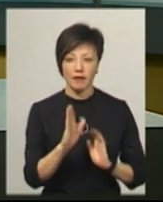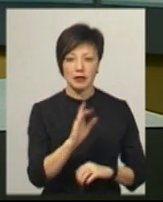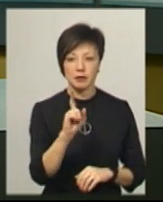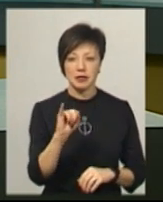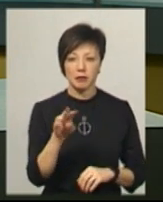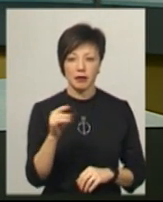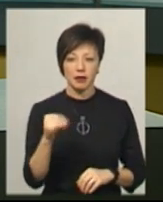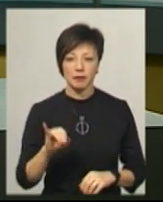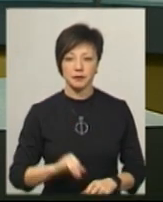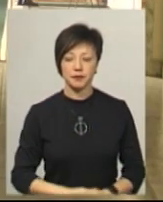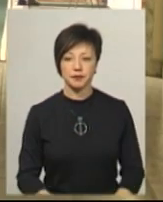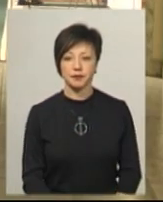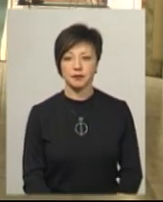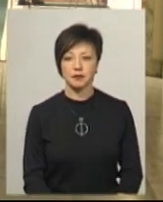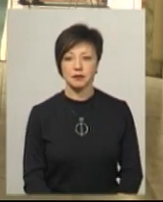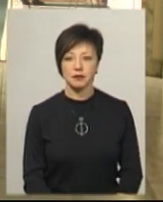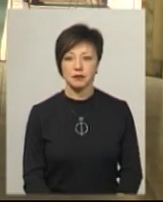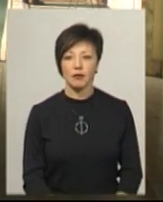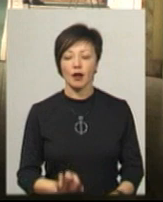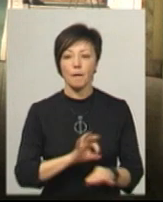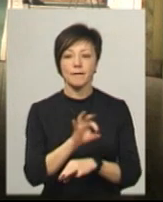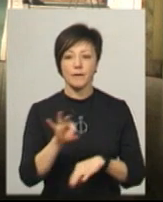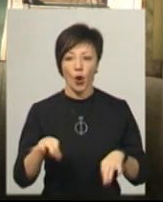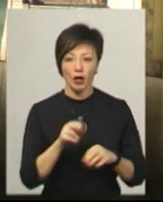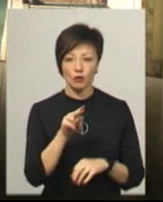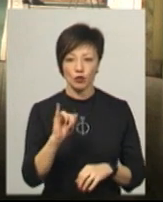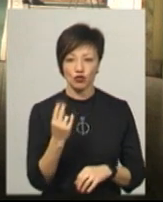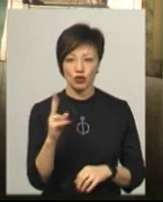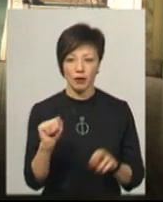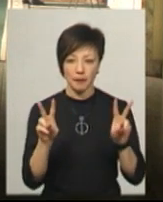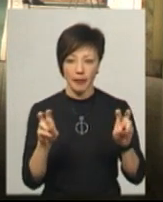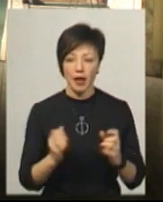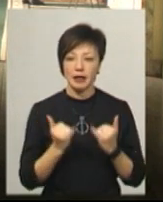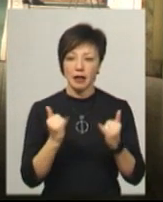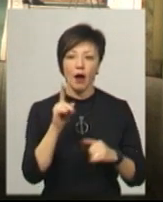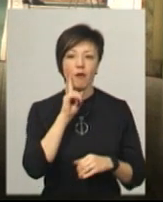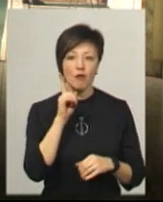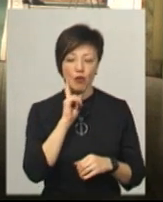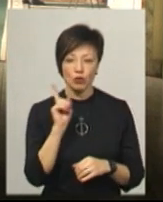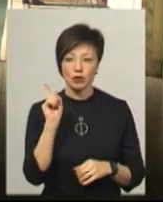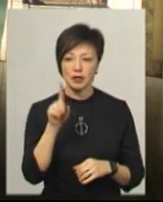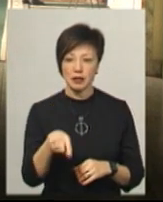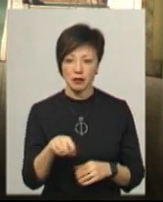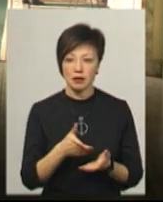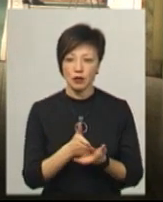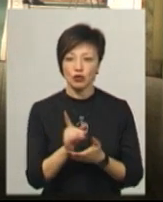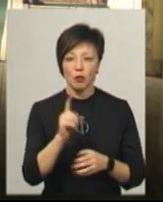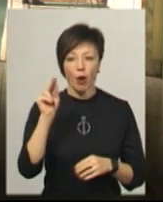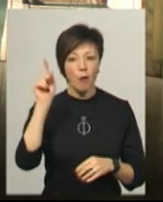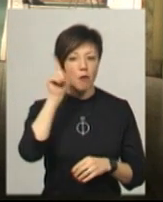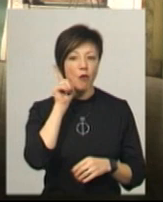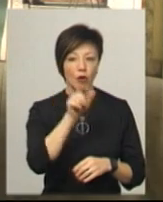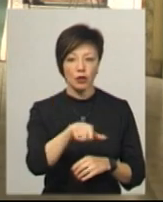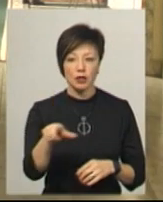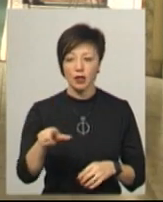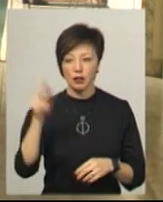Зимний. Проєкт «Пушка» – це проєкт для молоді, який спрямований на те, щоб молодь навчилася